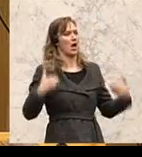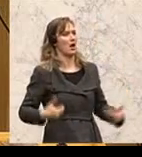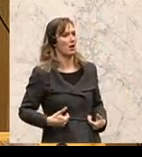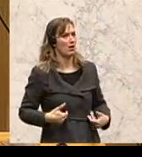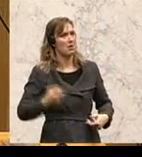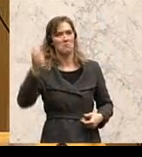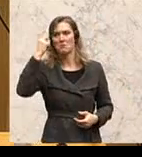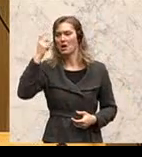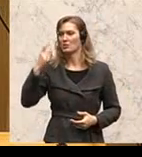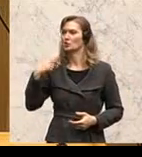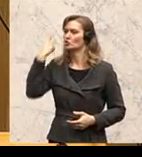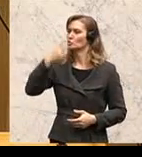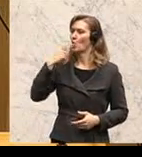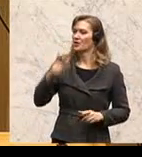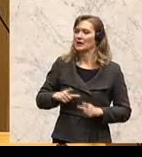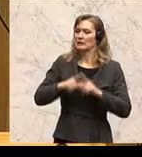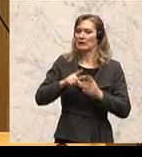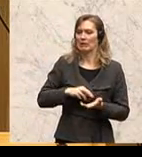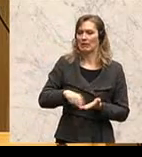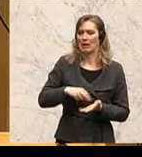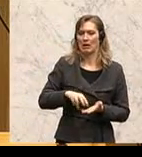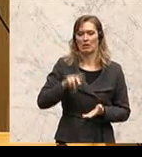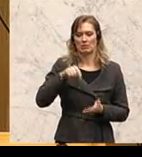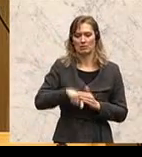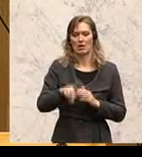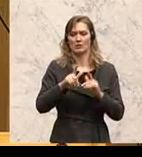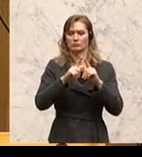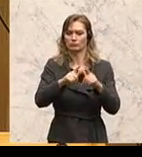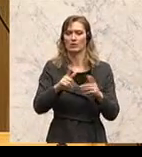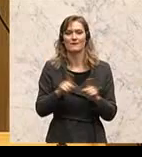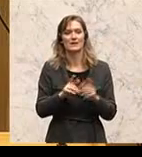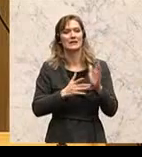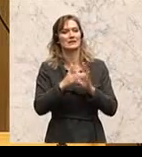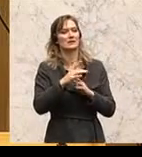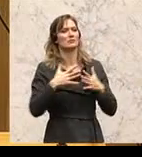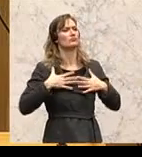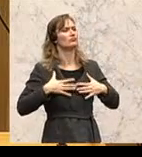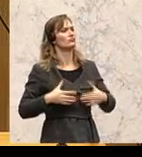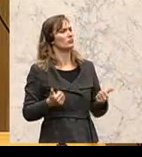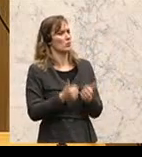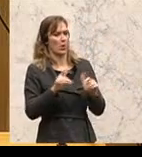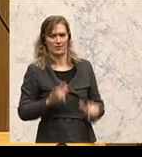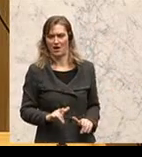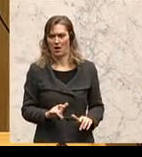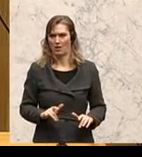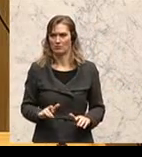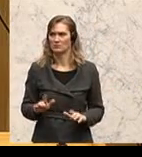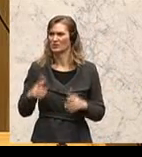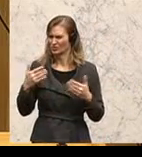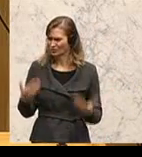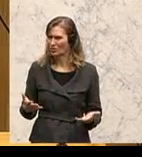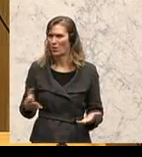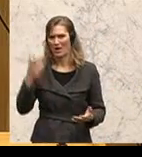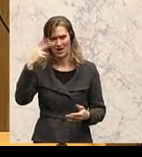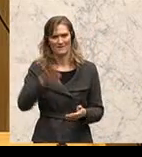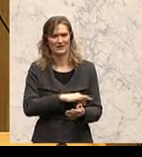dem Sonntagskirchgang sei die christliche Wehrhaftigkeit schon gegeben. Herr Vizekanzler, das ist es nicht. Sie